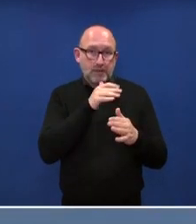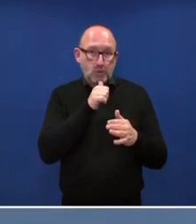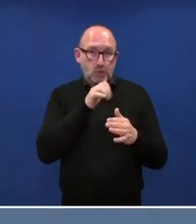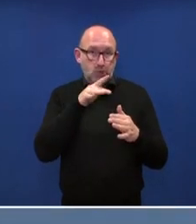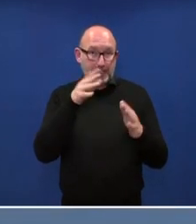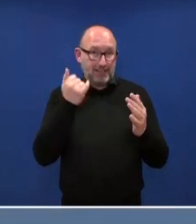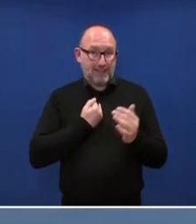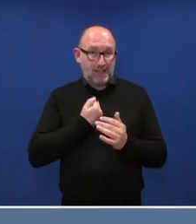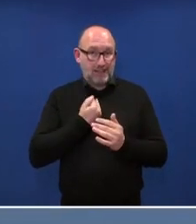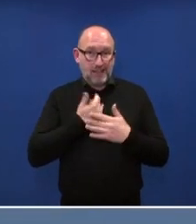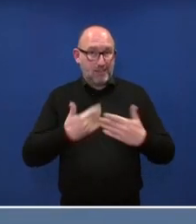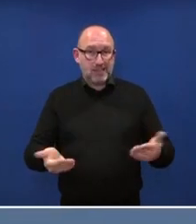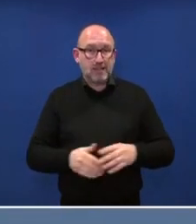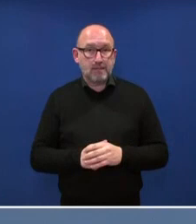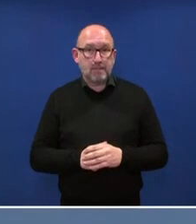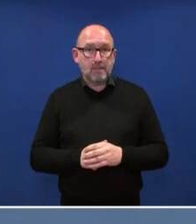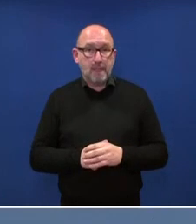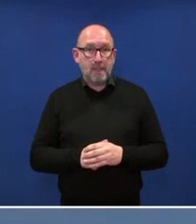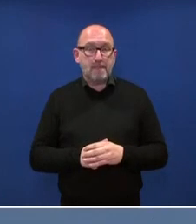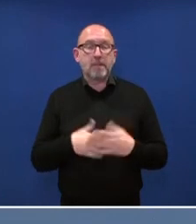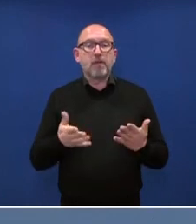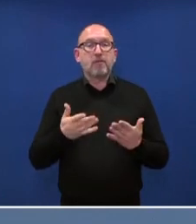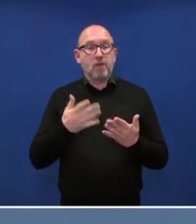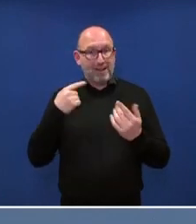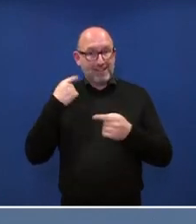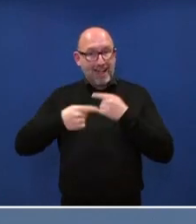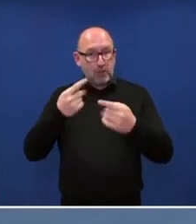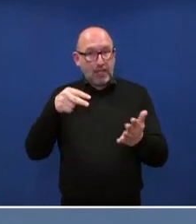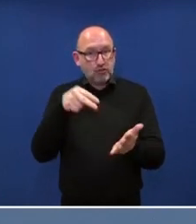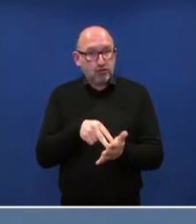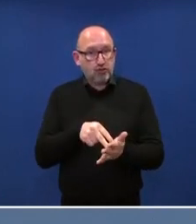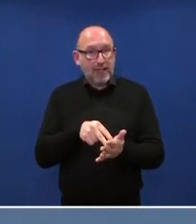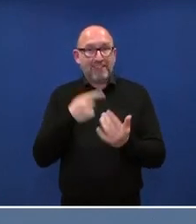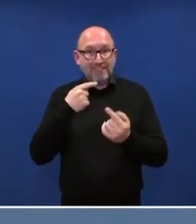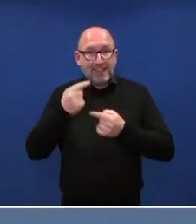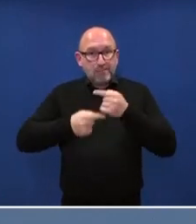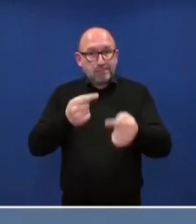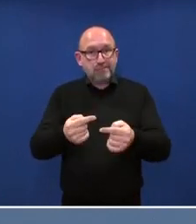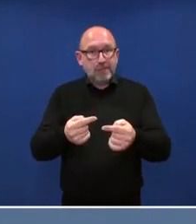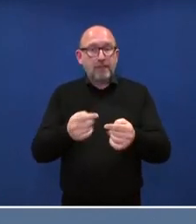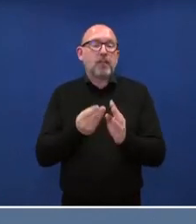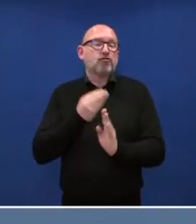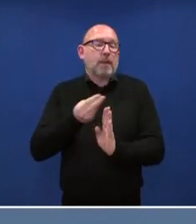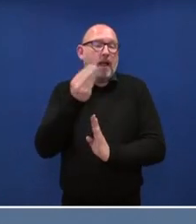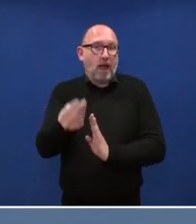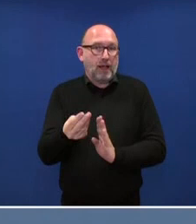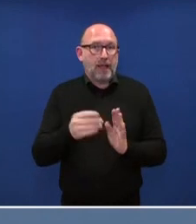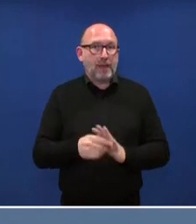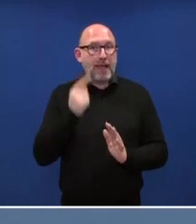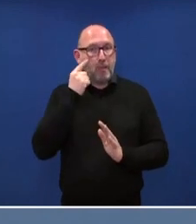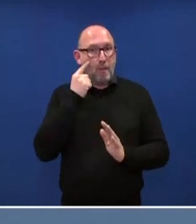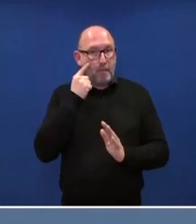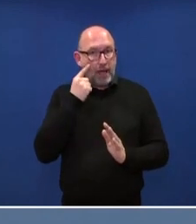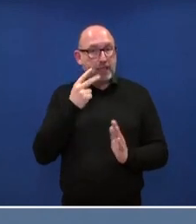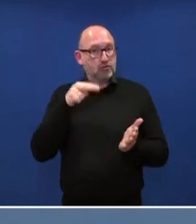Also, mein aktueller Kenntnisstand, gegebenenfalls reiche ich noch etwas nach, ist, dass wir immer noch